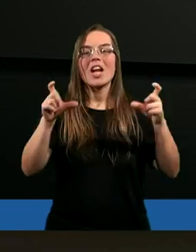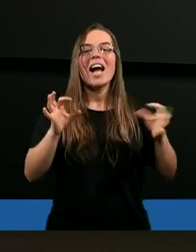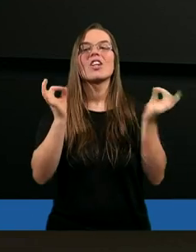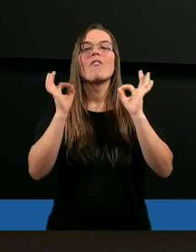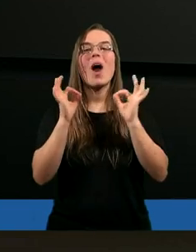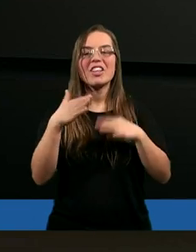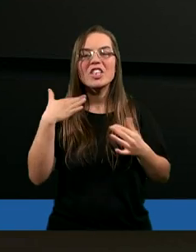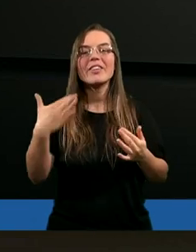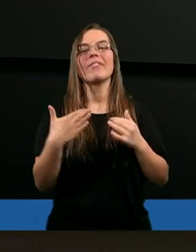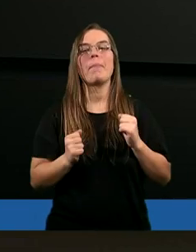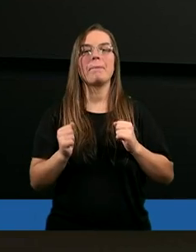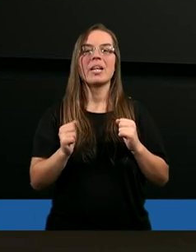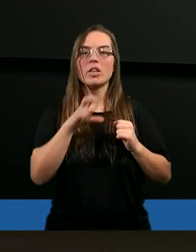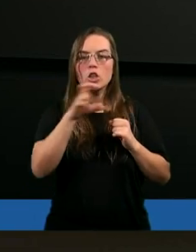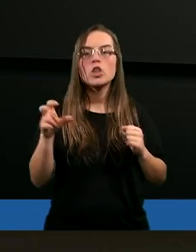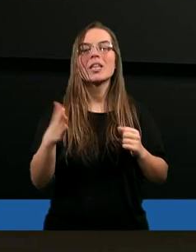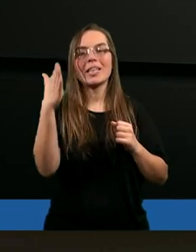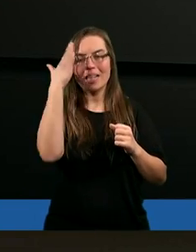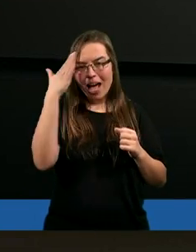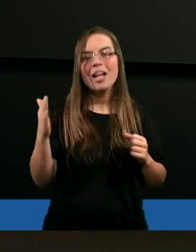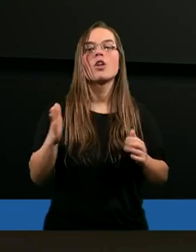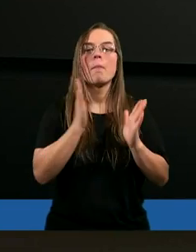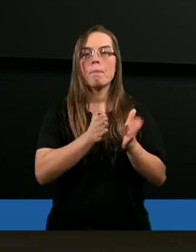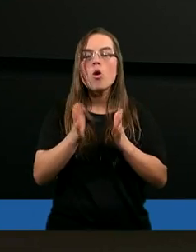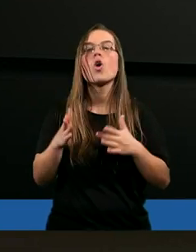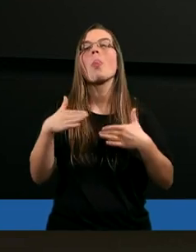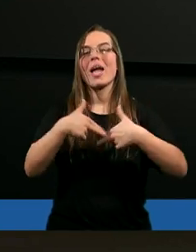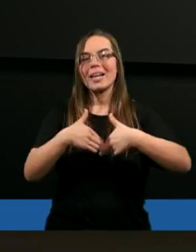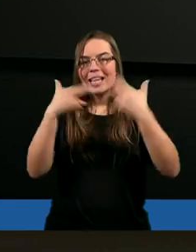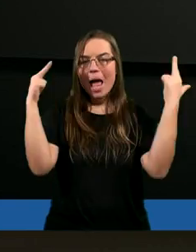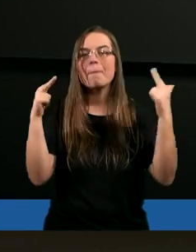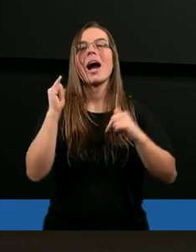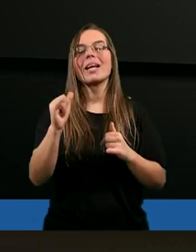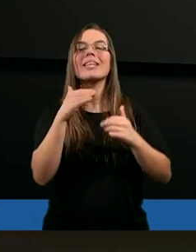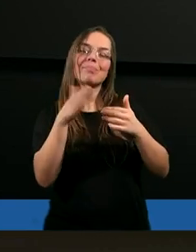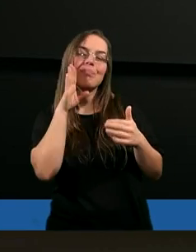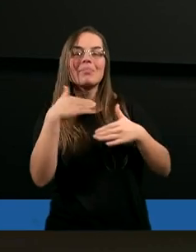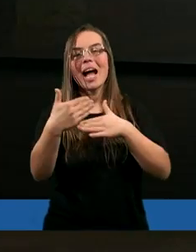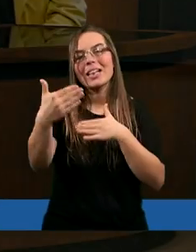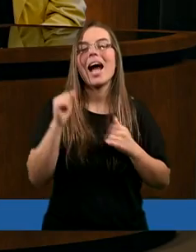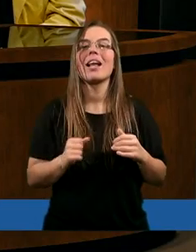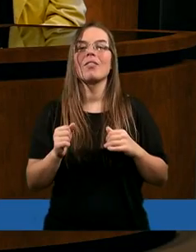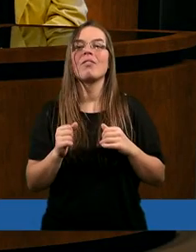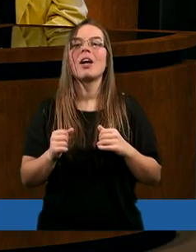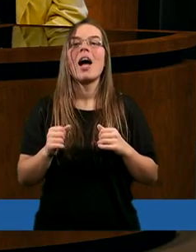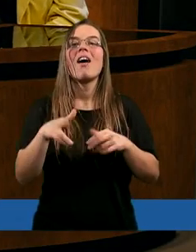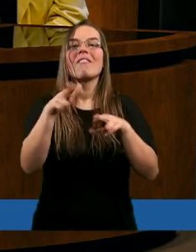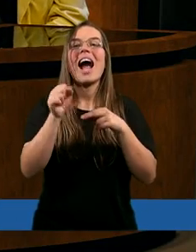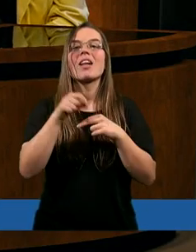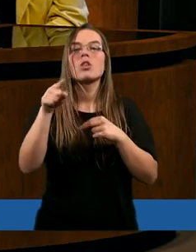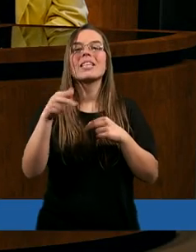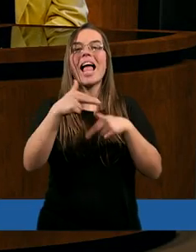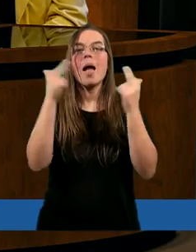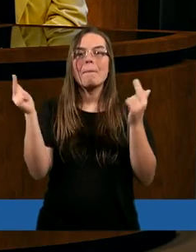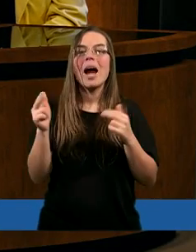właściwym? Czy znasz porządek nieba? I tak dalej. I wracając nawet do tego nieba, ja sobie